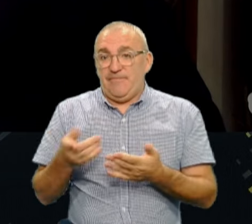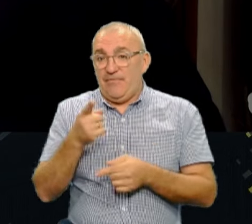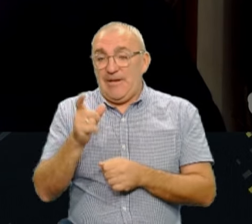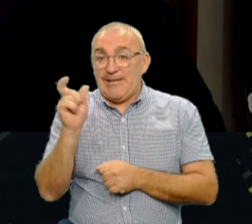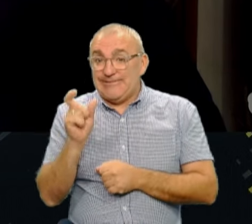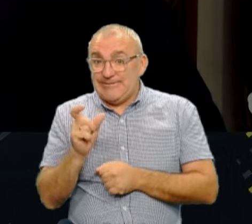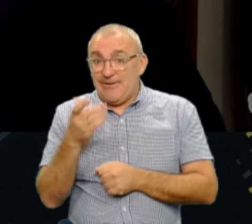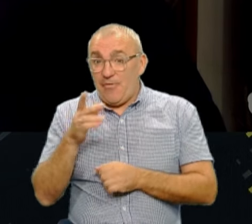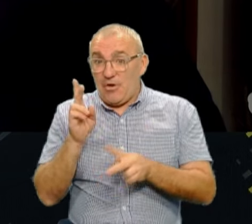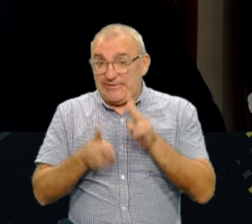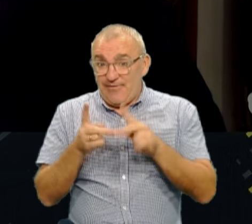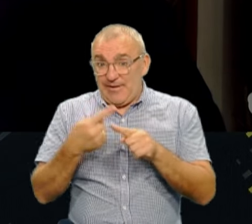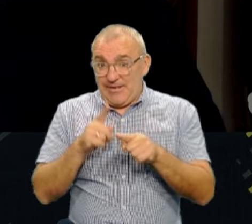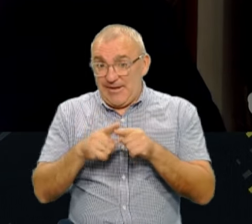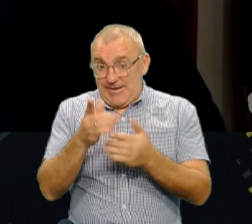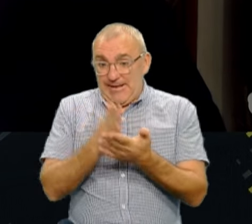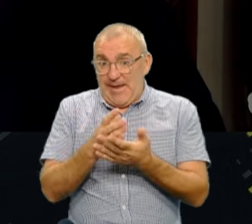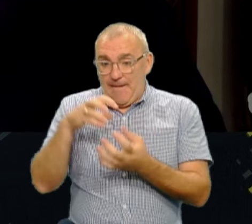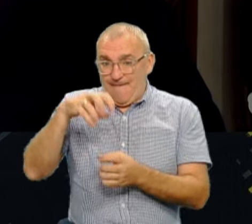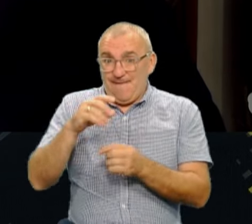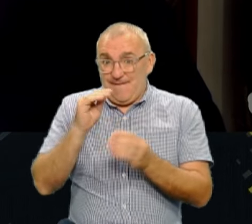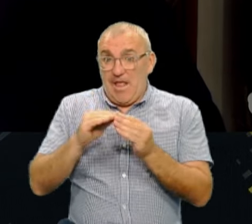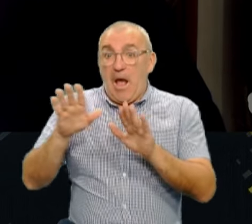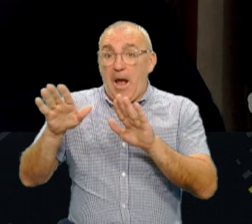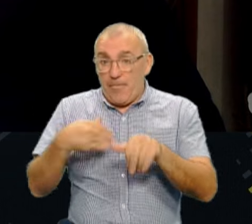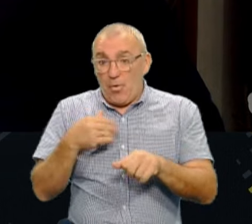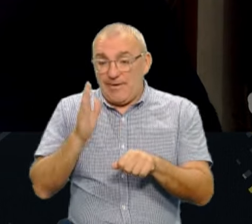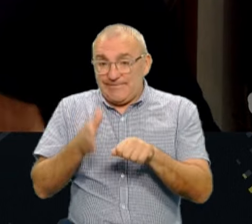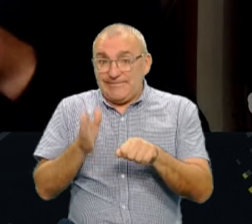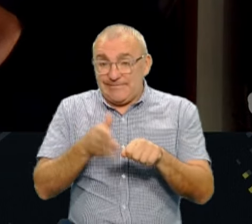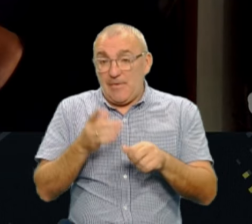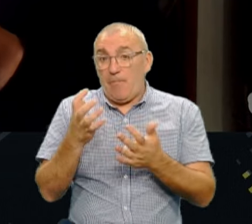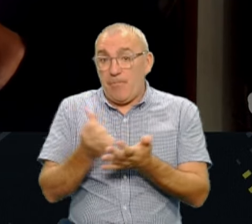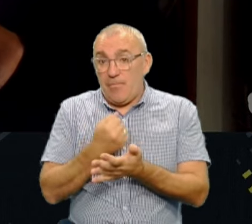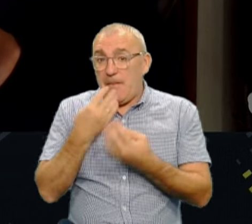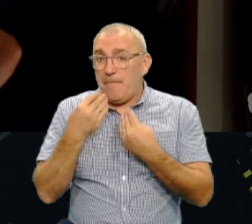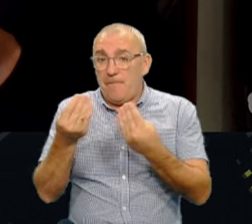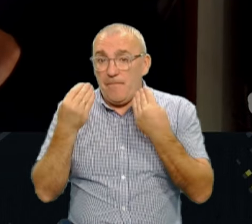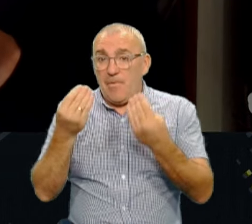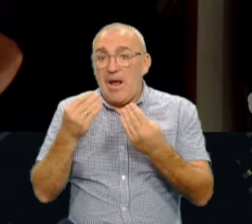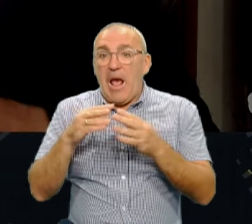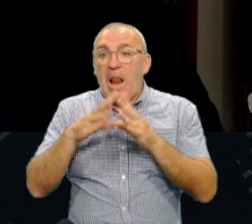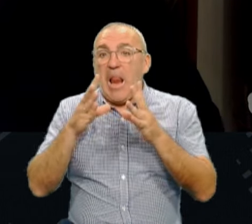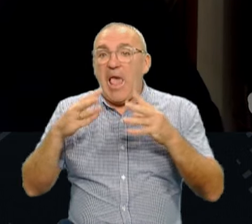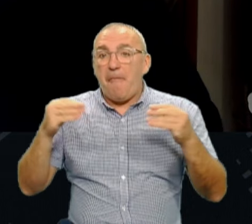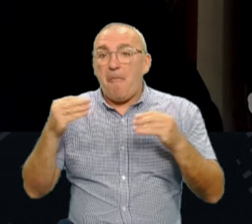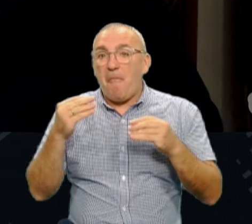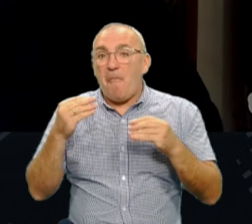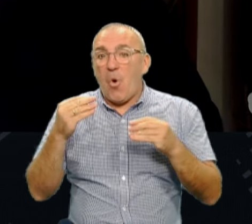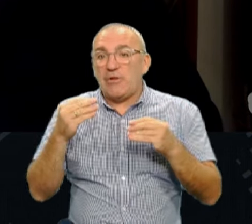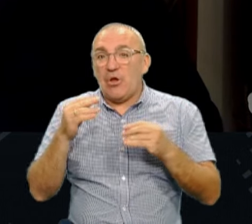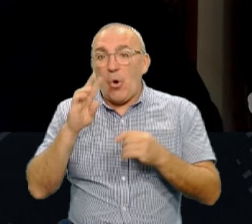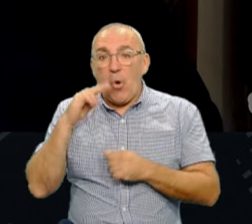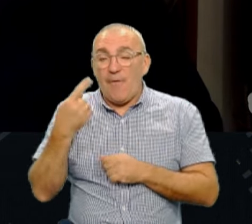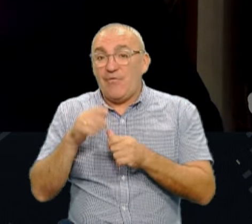якщо його зварити в такому стані, як він є, а потім розрізати, то, виходить, це прекрасний лимонний колір, він зовсім не сині. Тому гриби